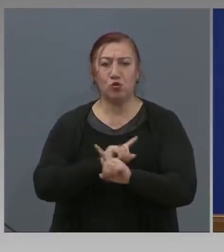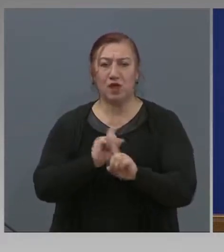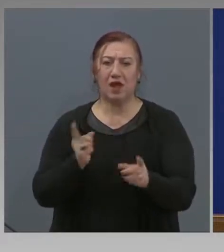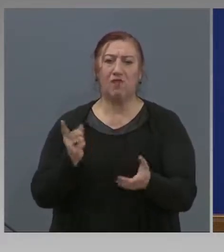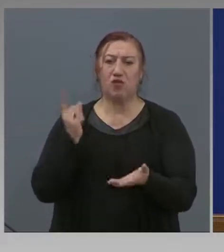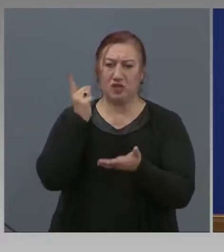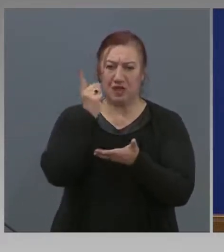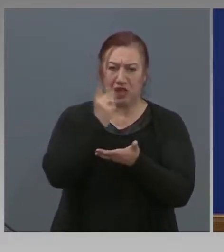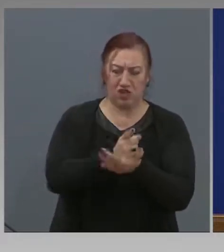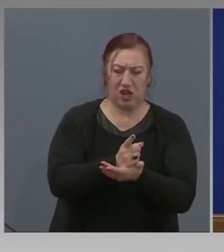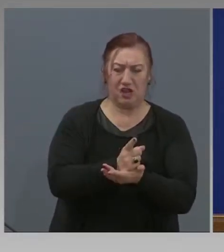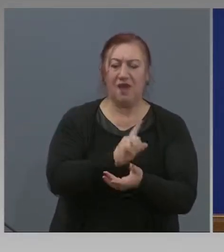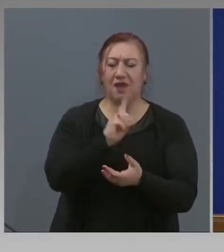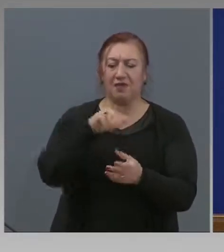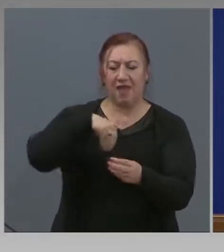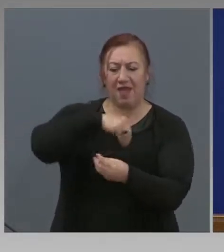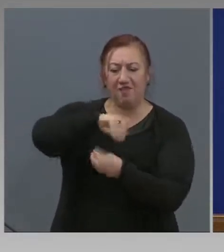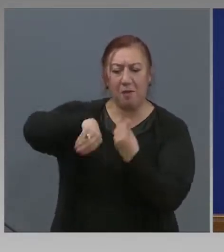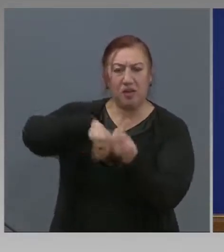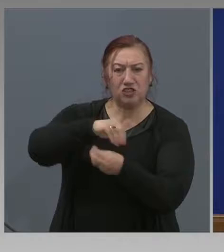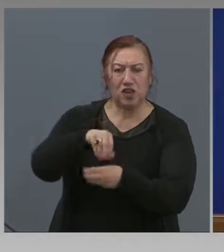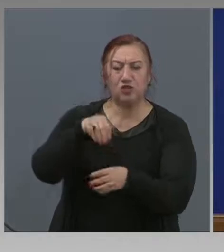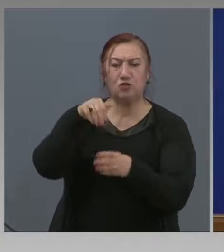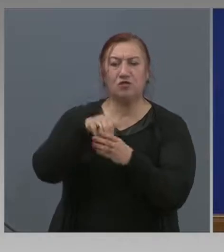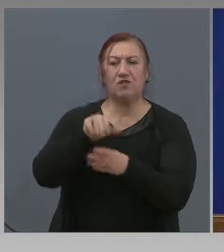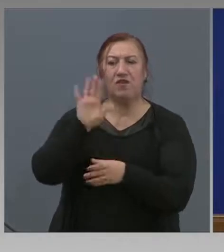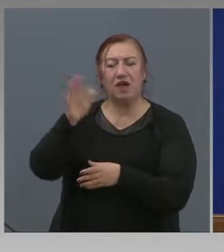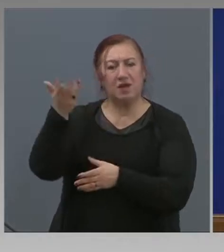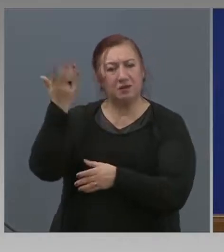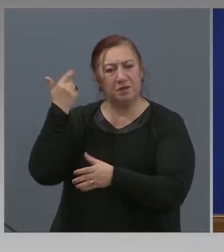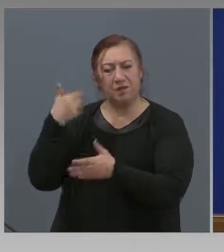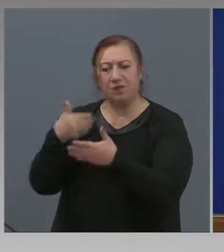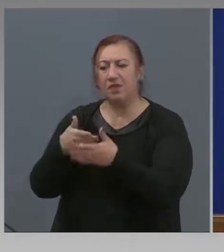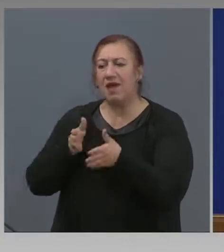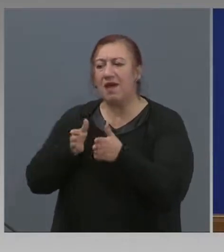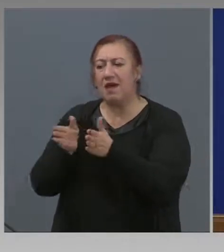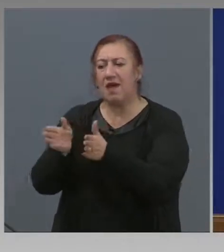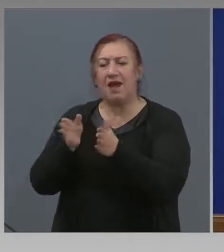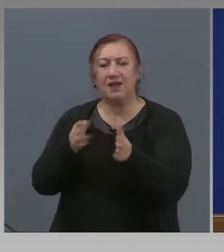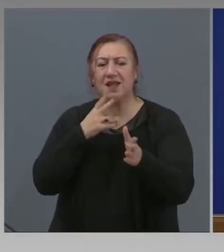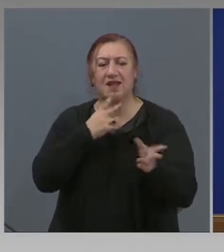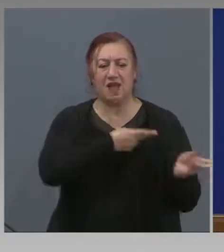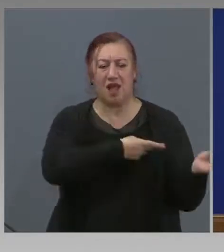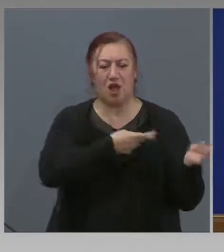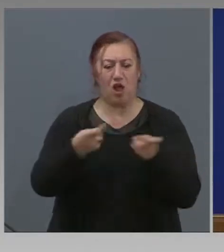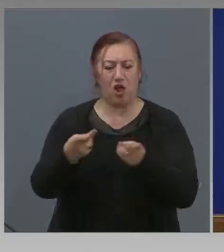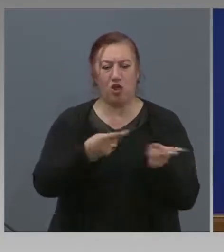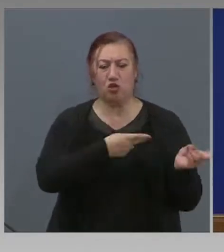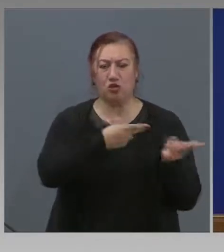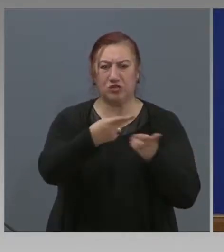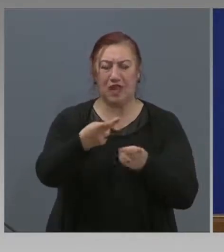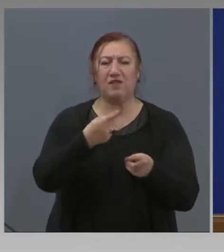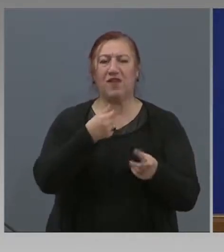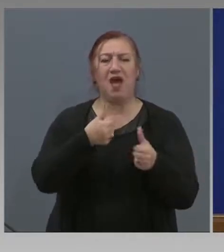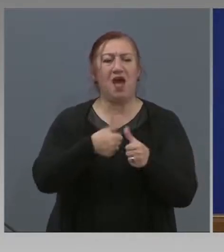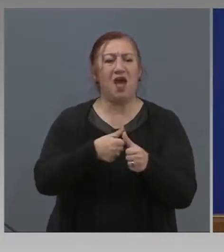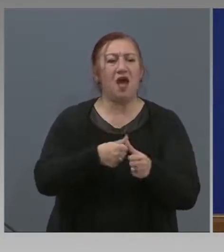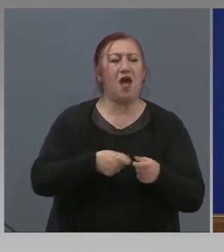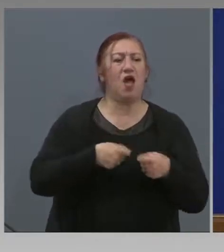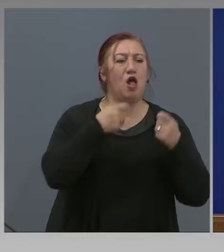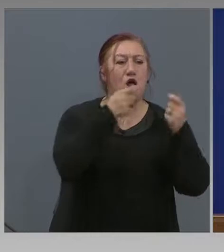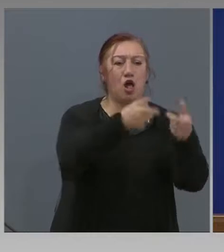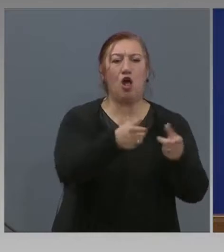вмешателство в досегашните им канали на доставки, логистика, разпространение.